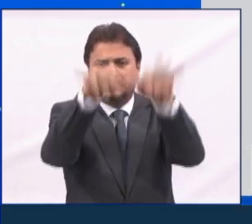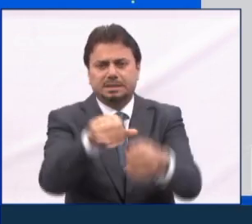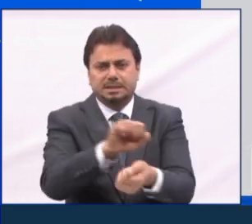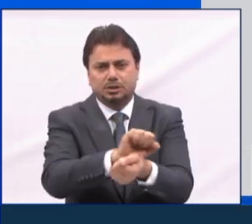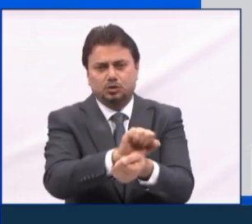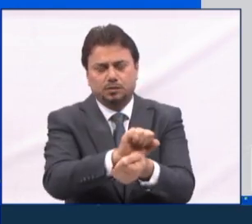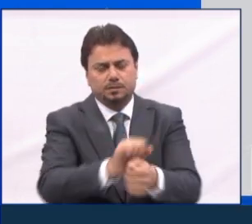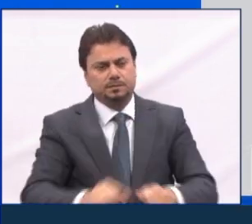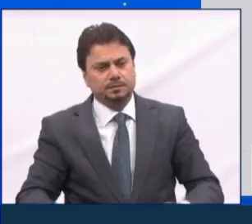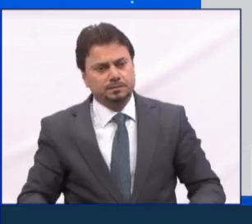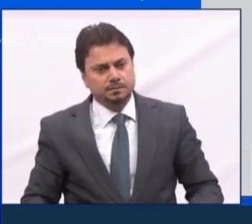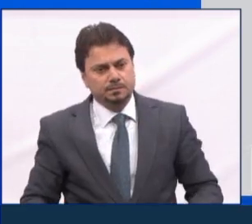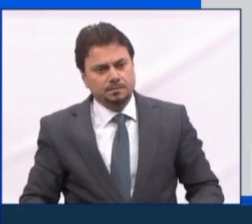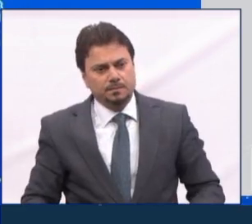والموقفين